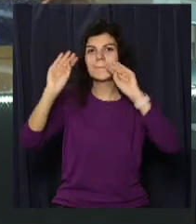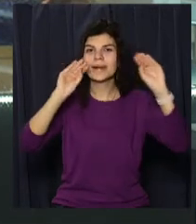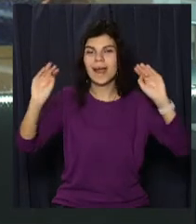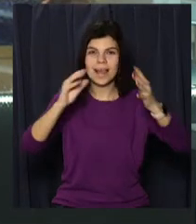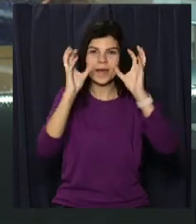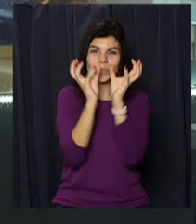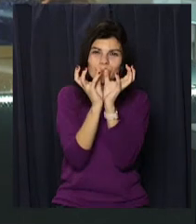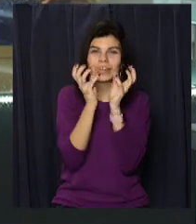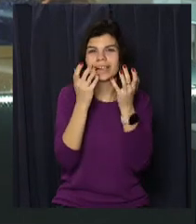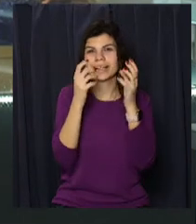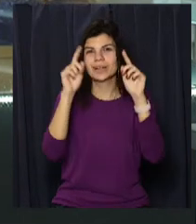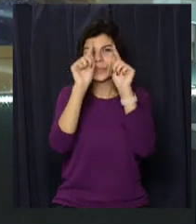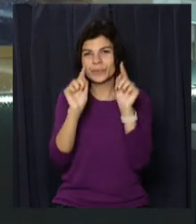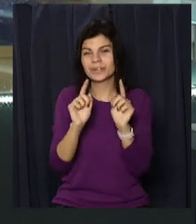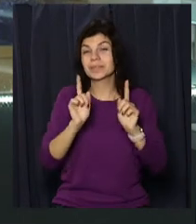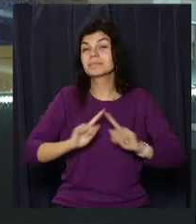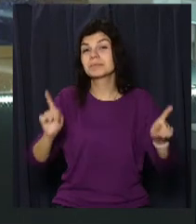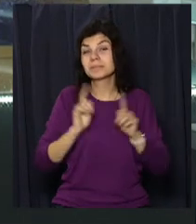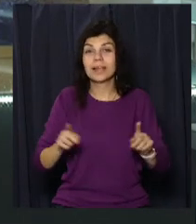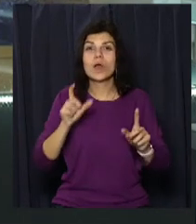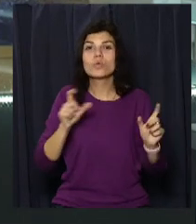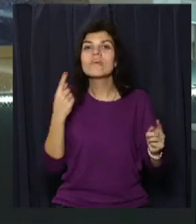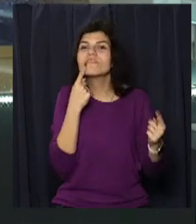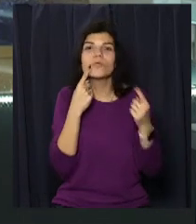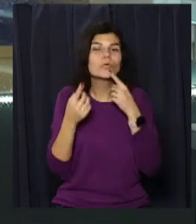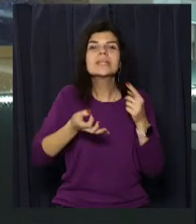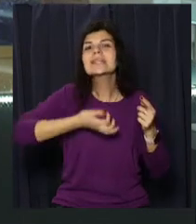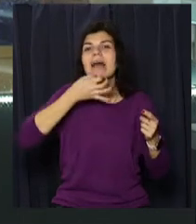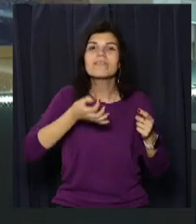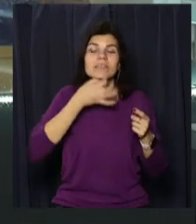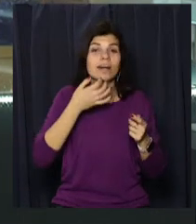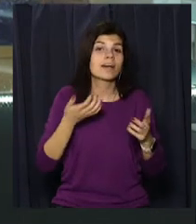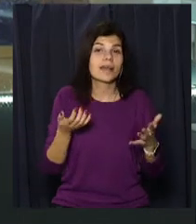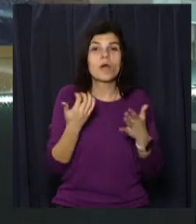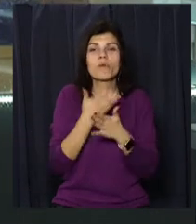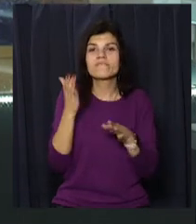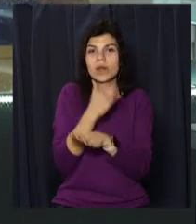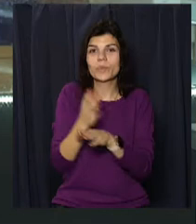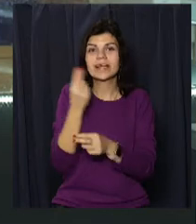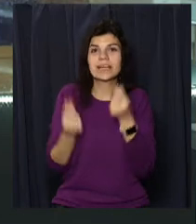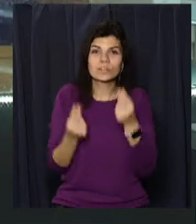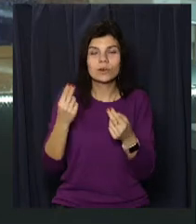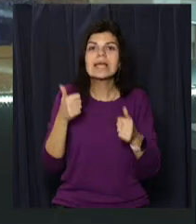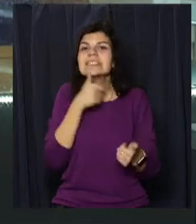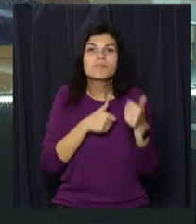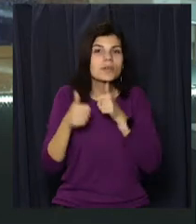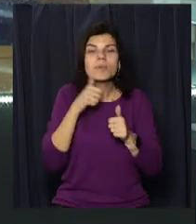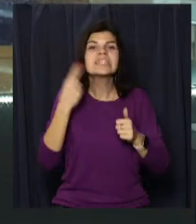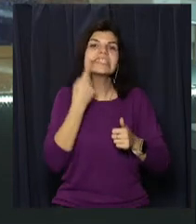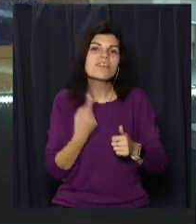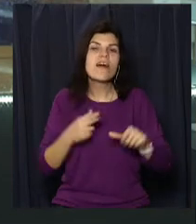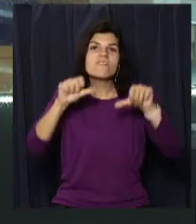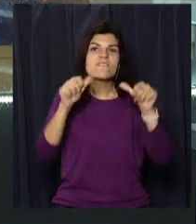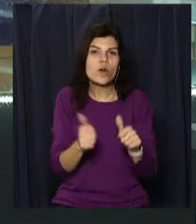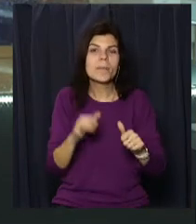кожним роком попит на них росте, змінюються і смаки споживачів. Аби догодити всім, виробники іграшок експериментують із кольорами,